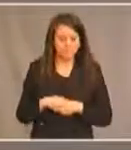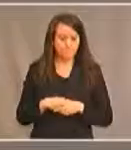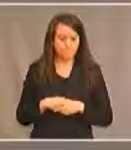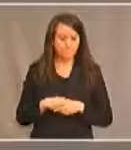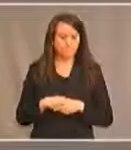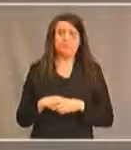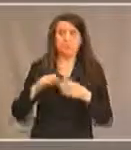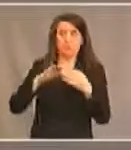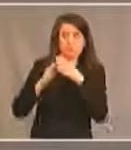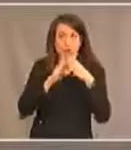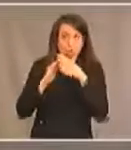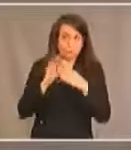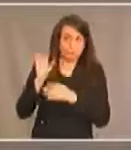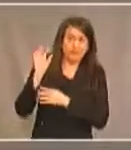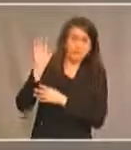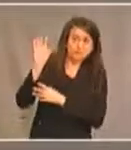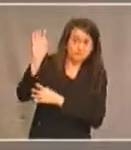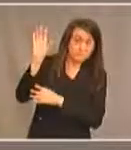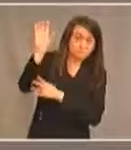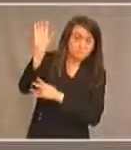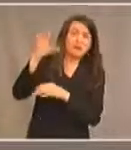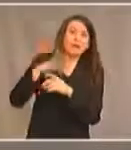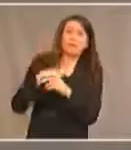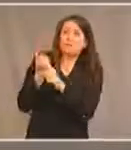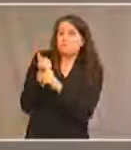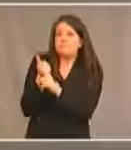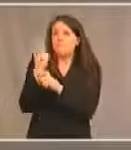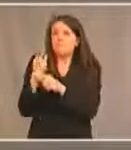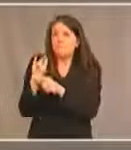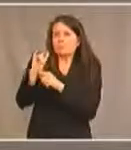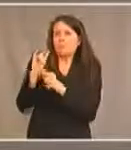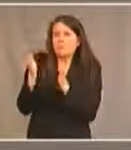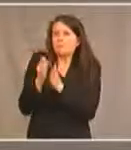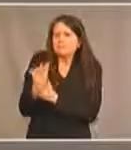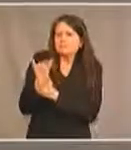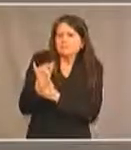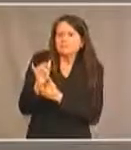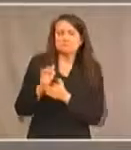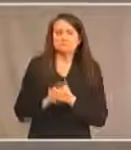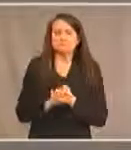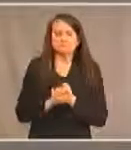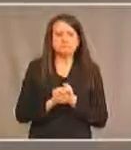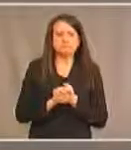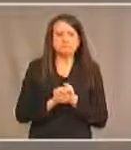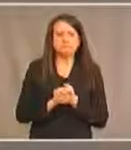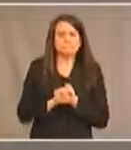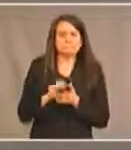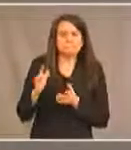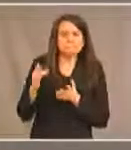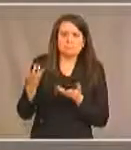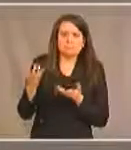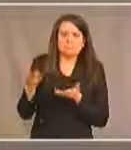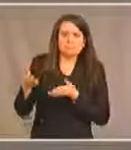Cette communauté avait un petit avion et une piste d